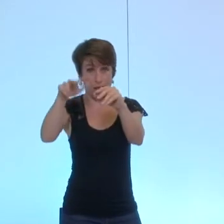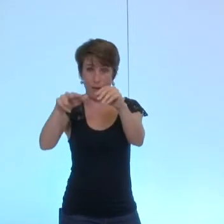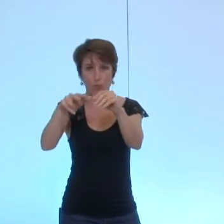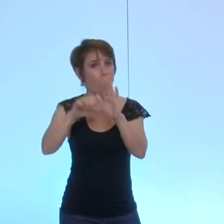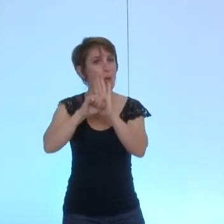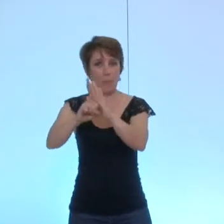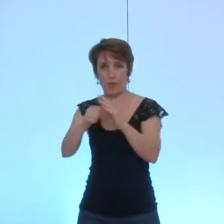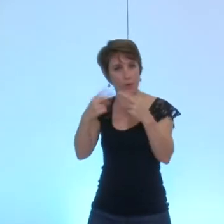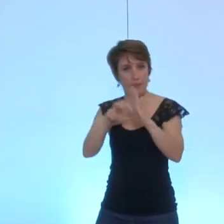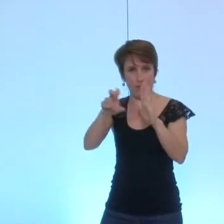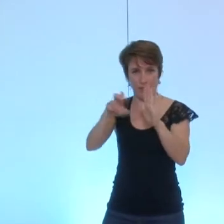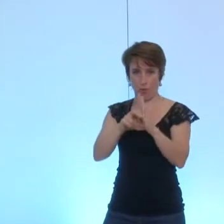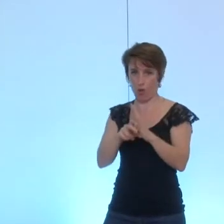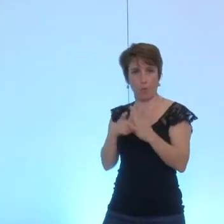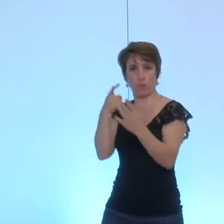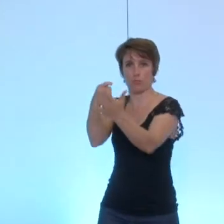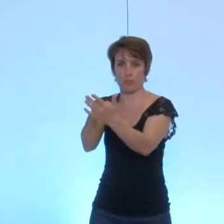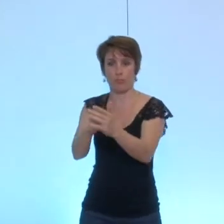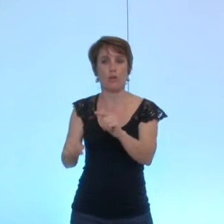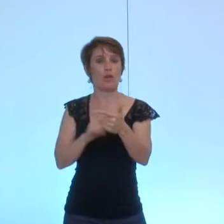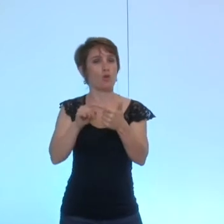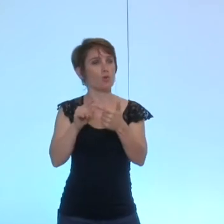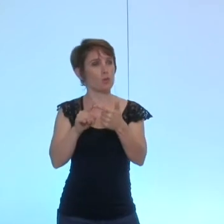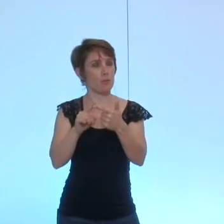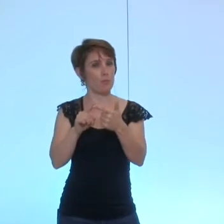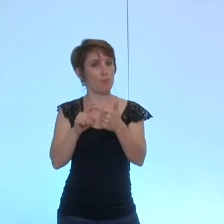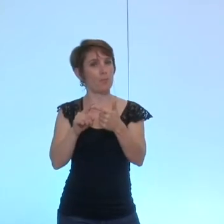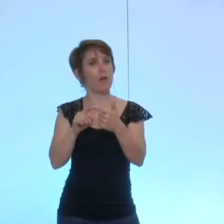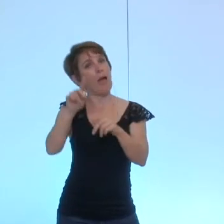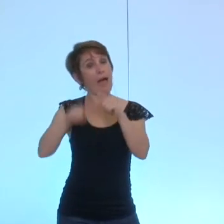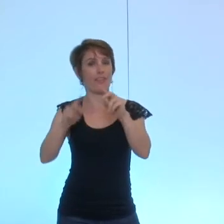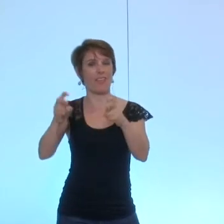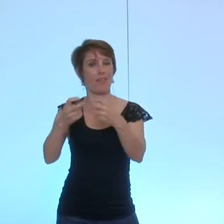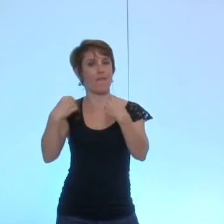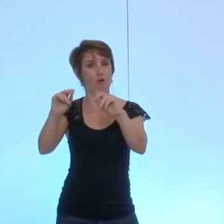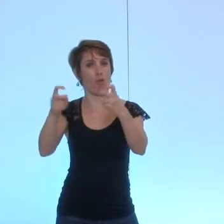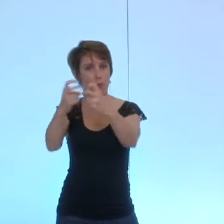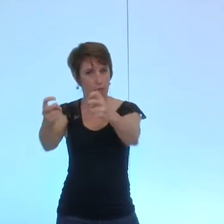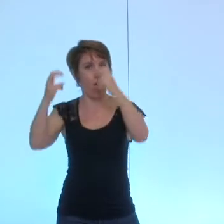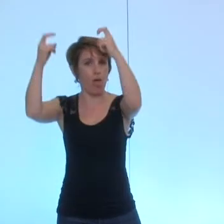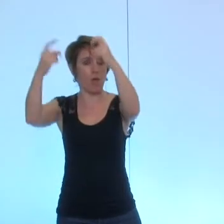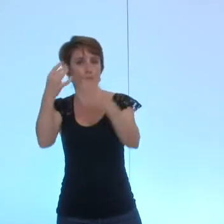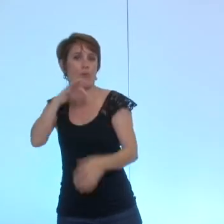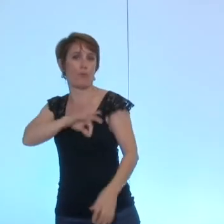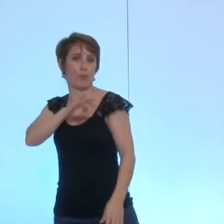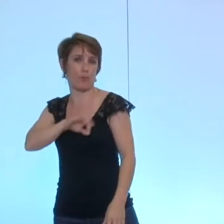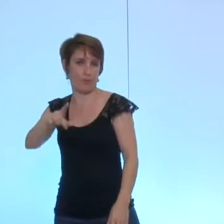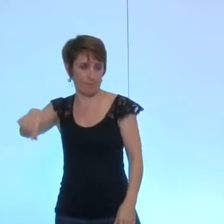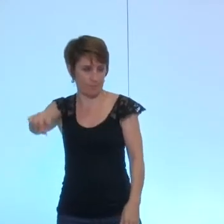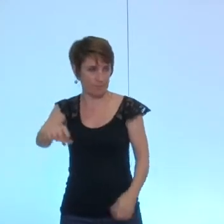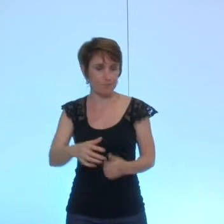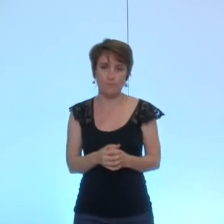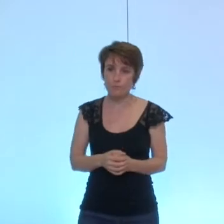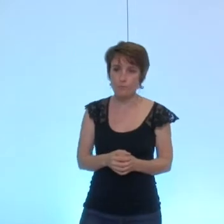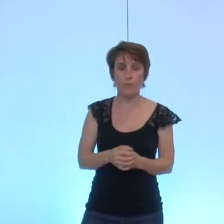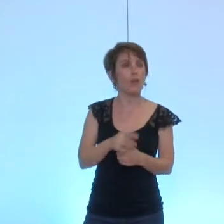première remarque le délai initial qui avait été prévu était de 9 ans nous avons considéré en commission que c